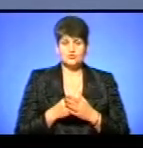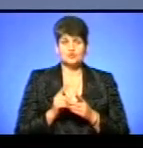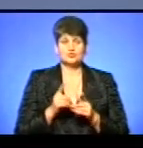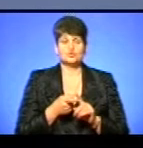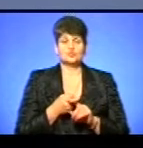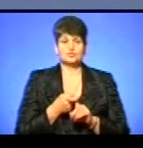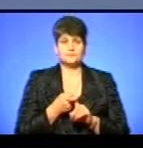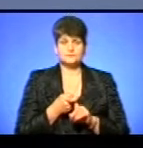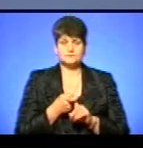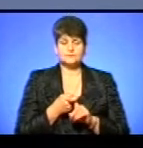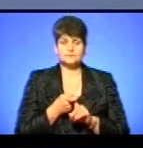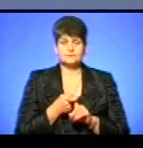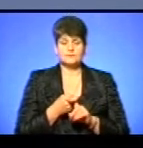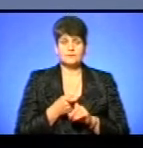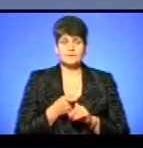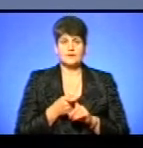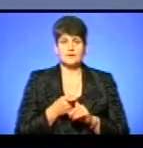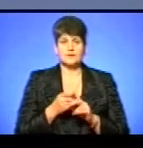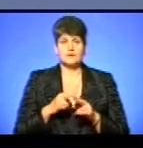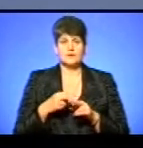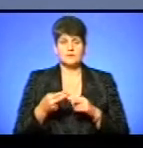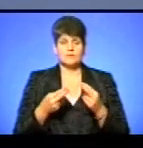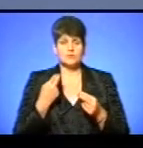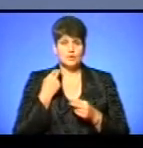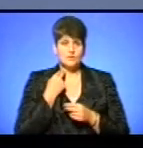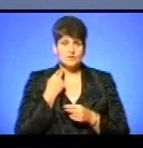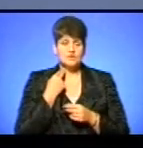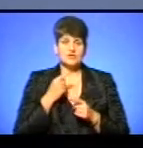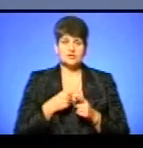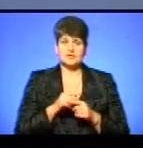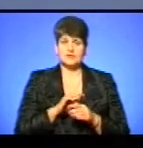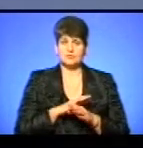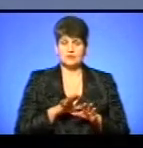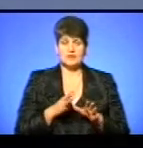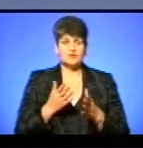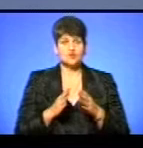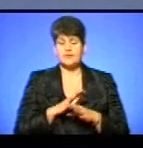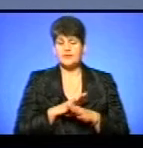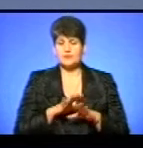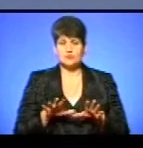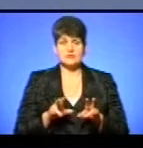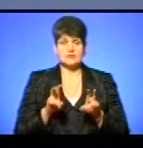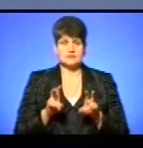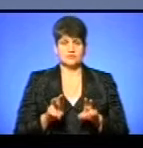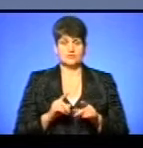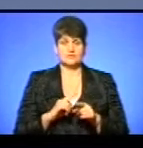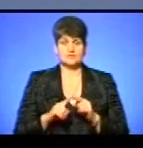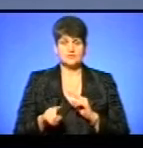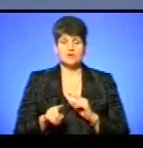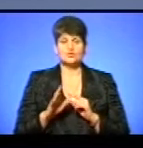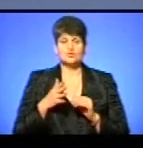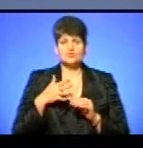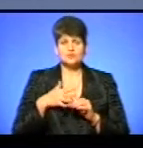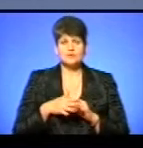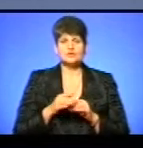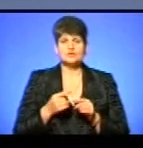стосується погашення заборгованості, чи не будуть. Якщо не будуть і не засядуть передчасніше, то зрозуміло, що